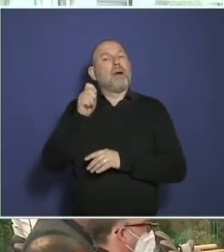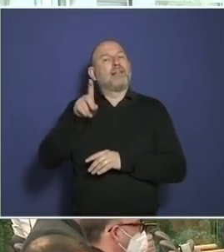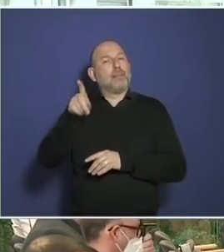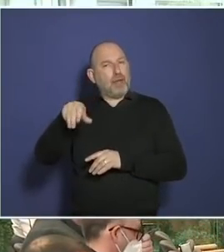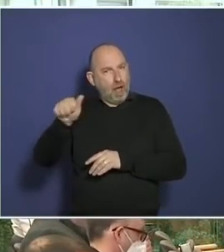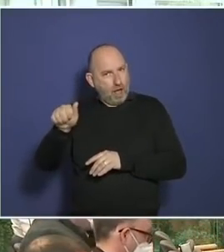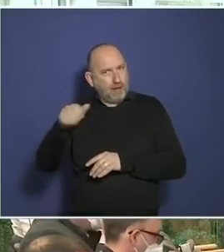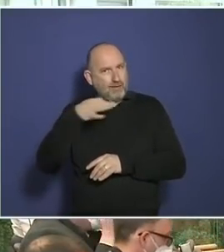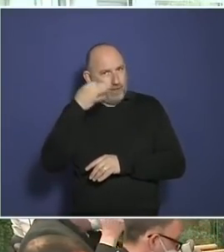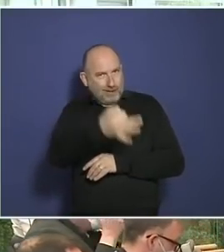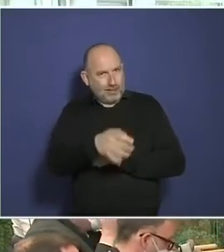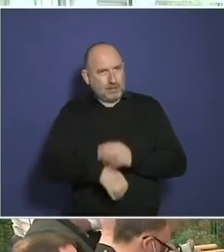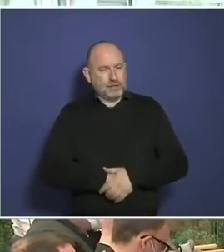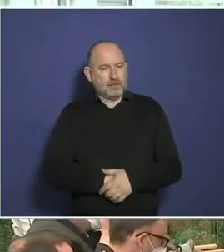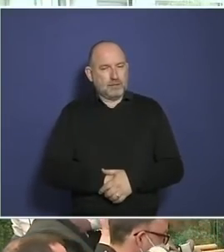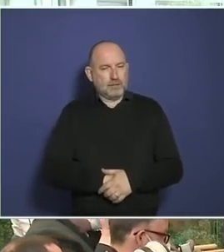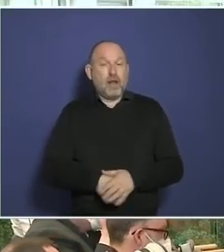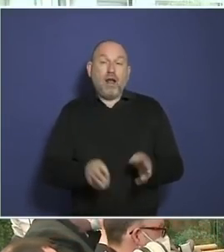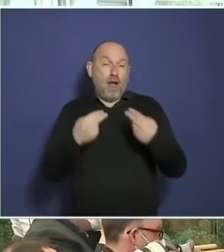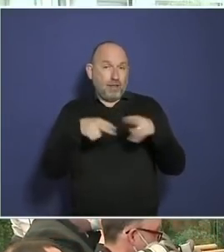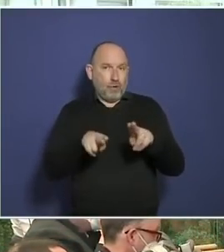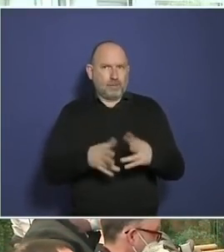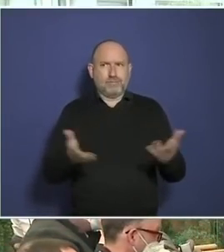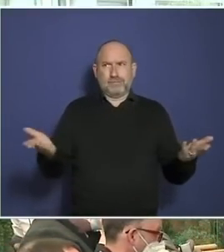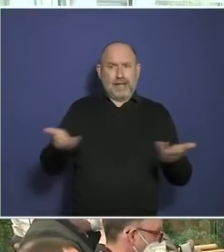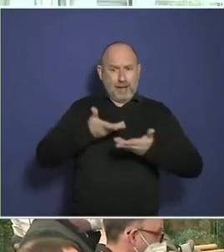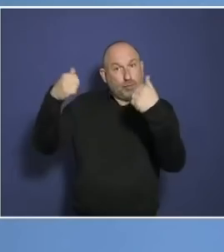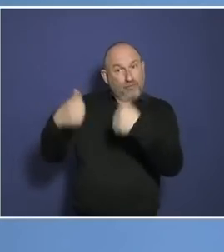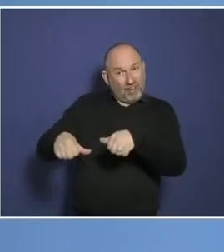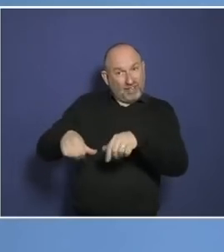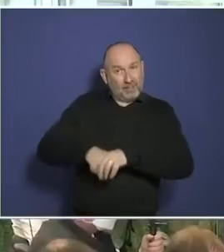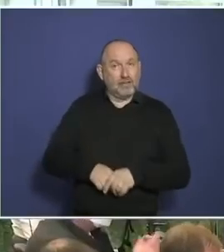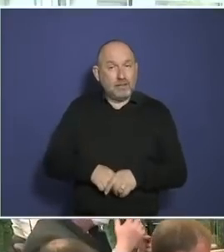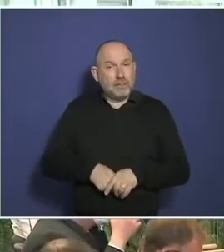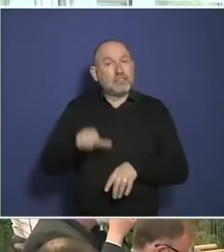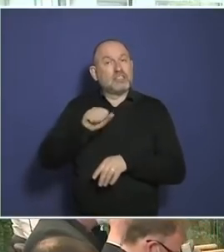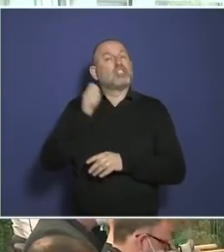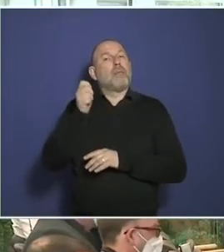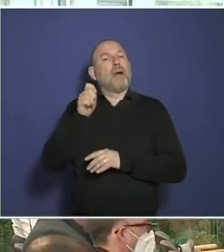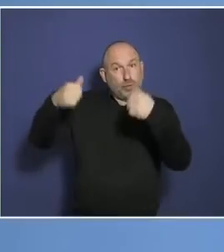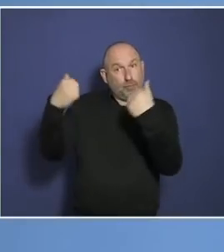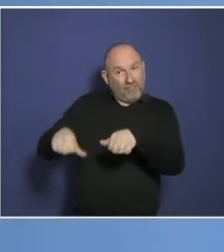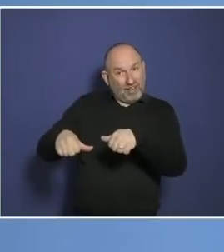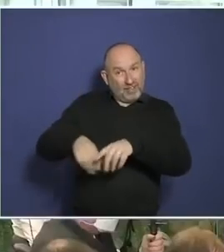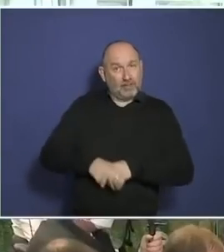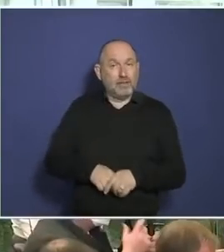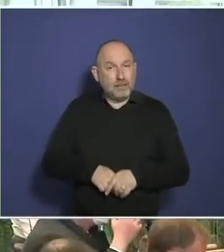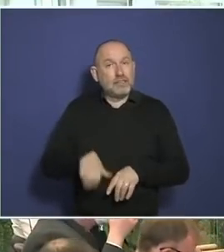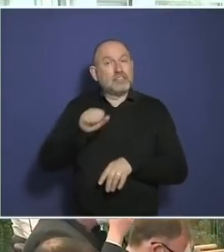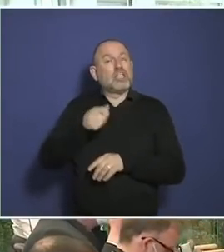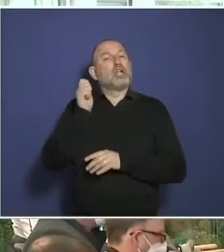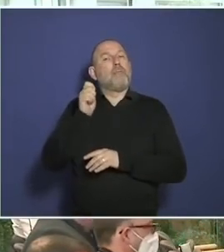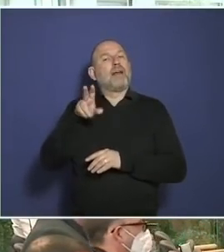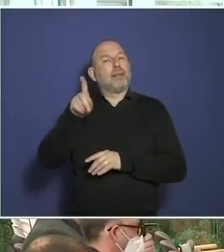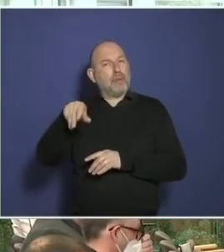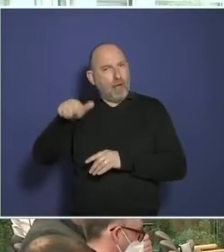Hauptaufgabe darin zu sehen, scheinen der Regierung zu helfen, die Bevölkerung durchzuimpfen. Ja, eine